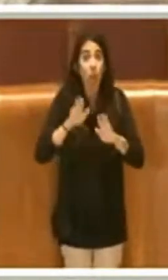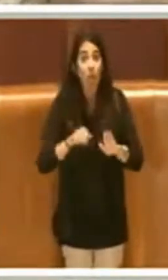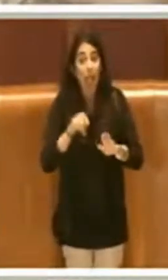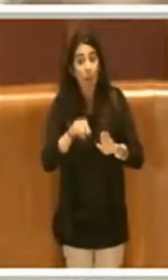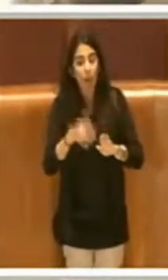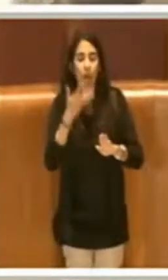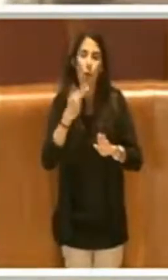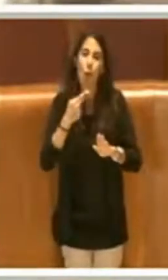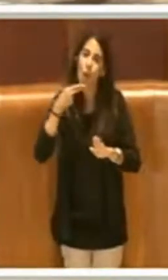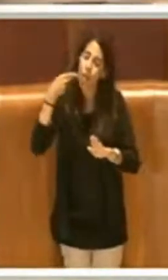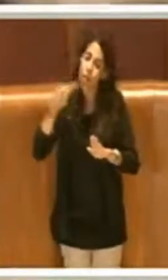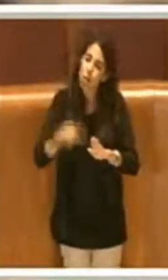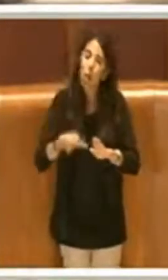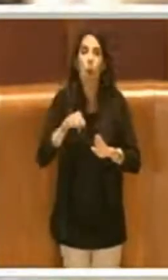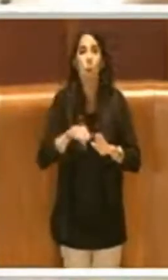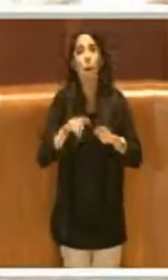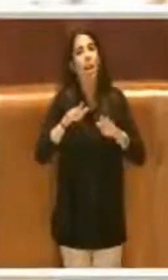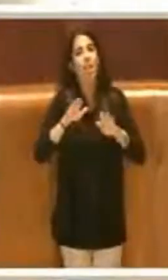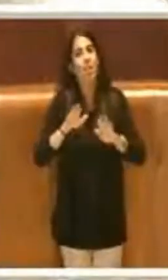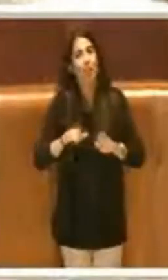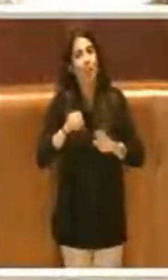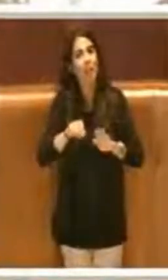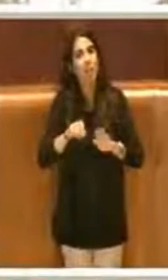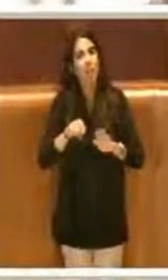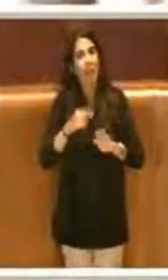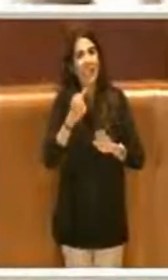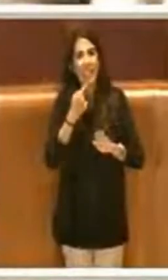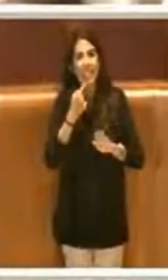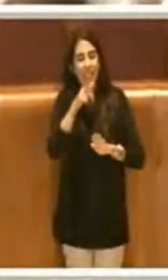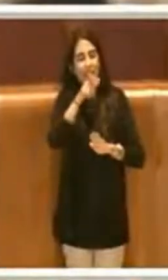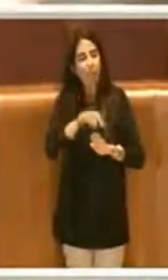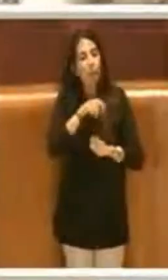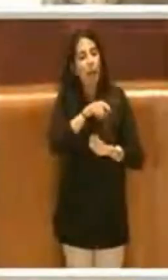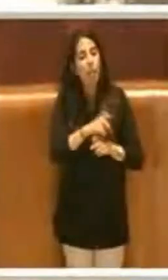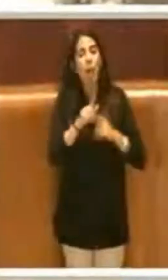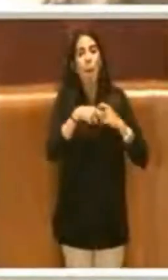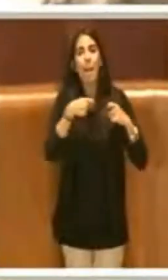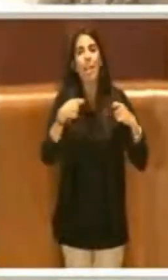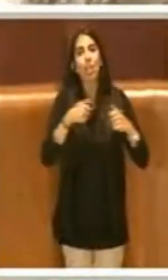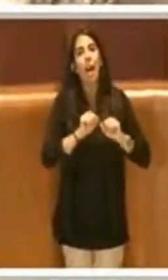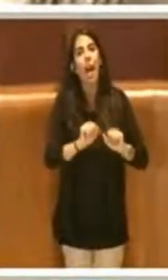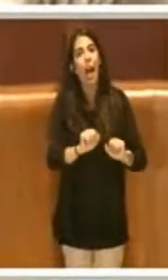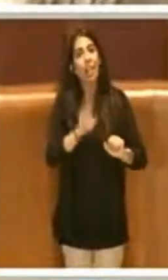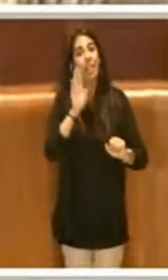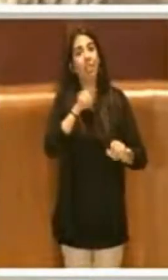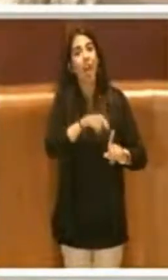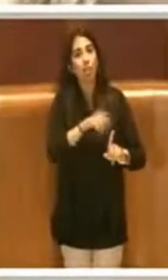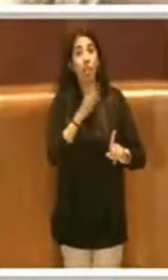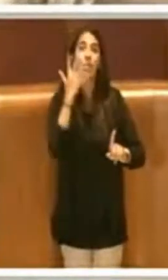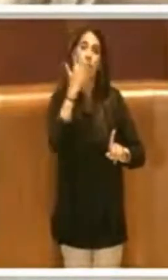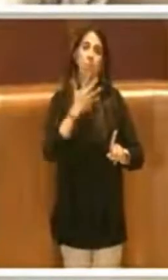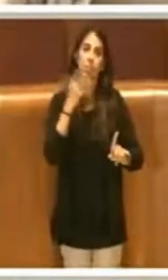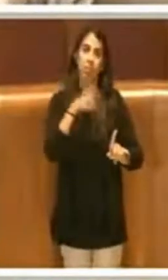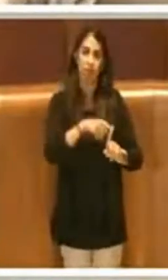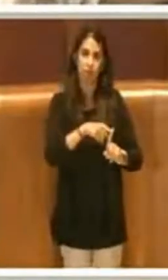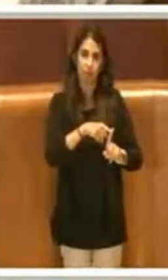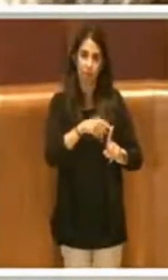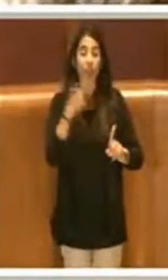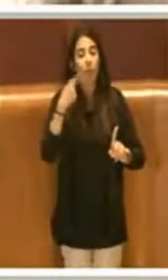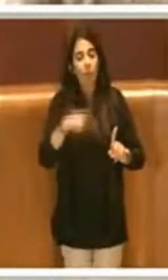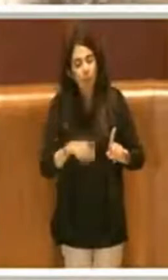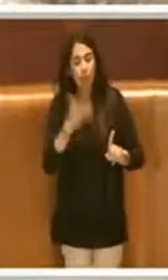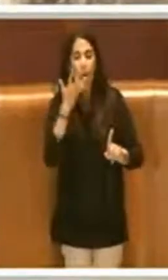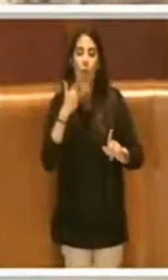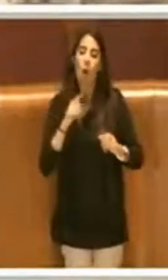di colore. È un cambio di paradigma, è un voler far ricordare alle giovani generazioni quello che è stato,